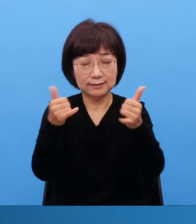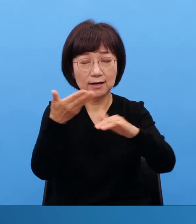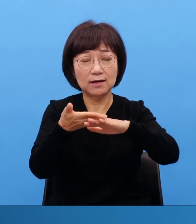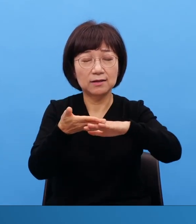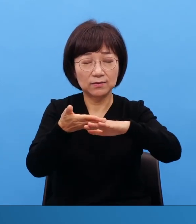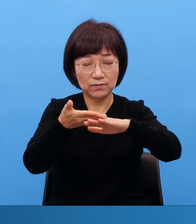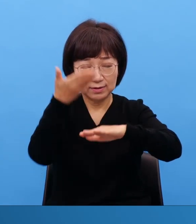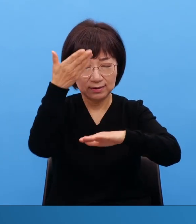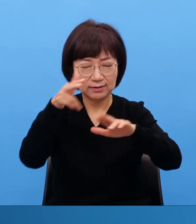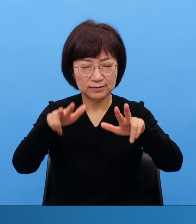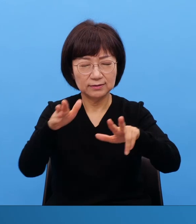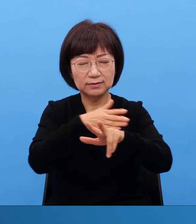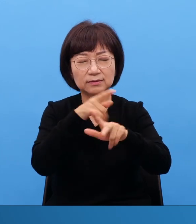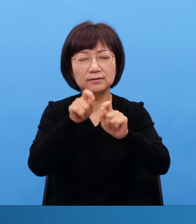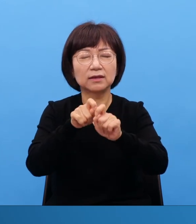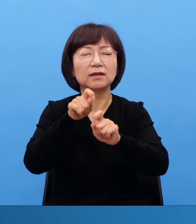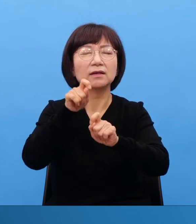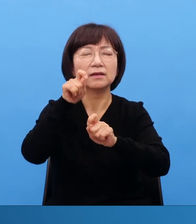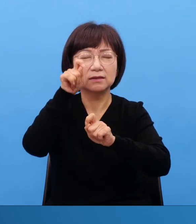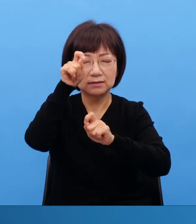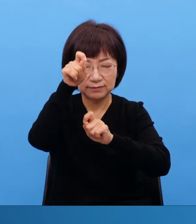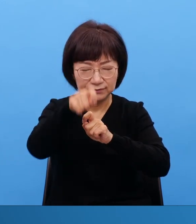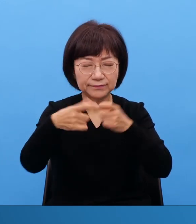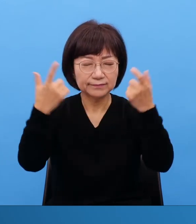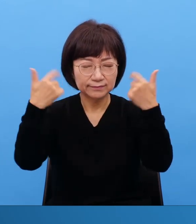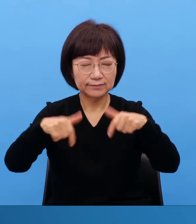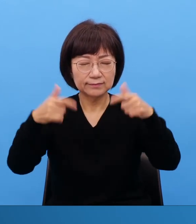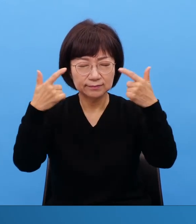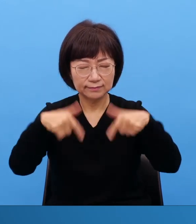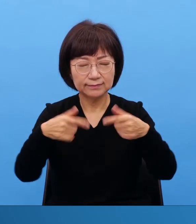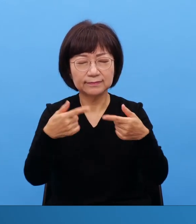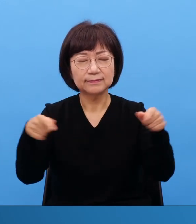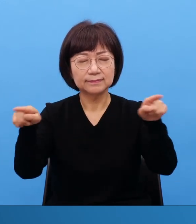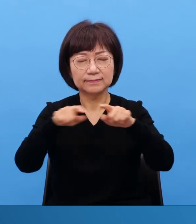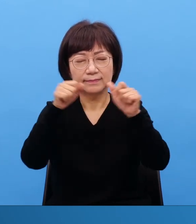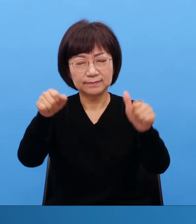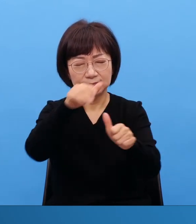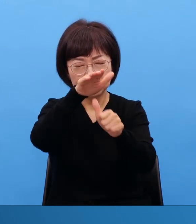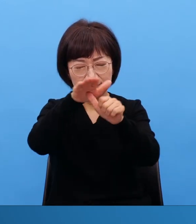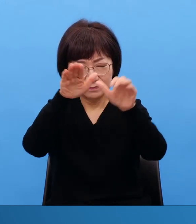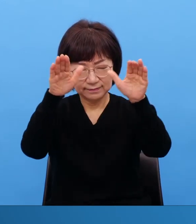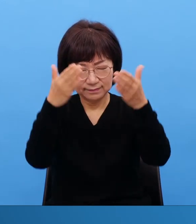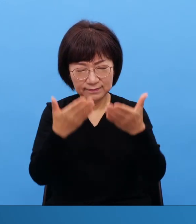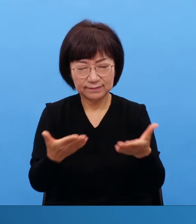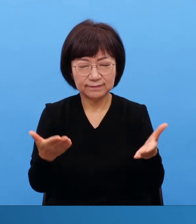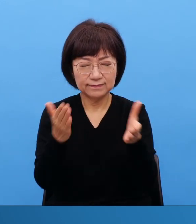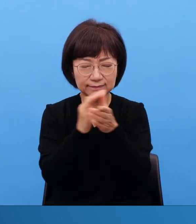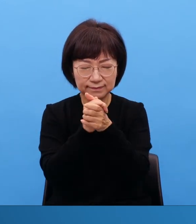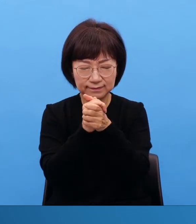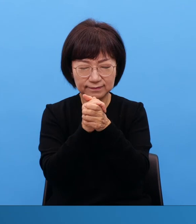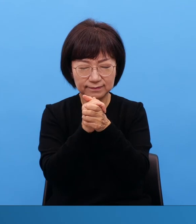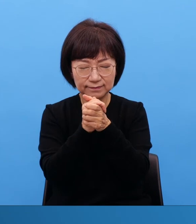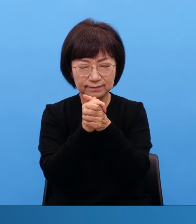지금부터 영원까지 항상 함께 계실지어다 아멘